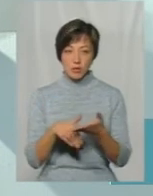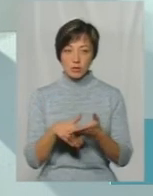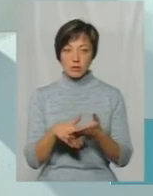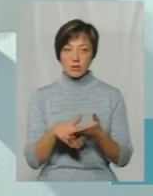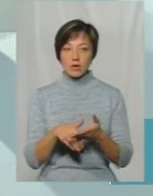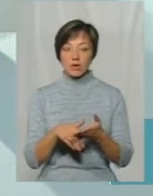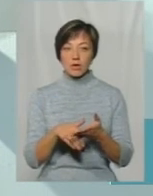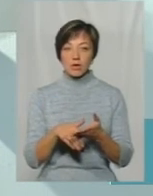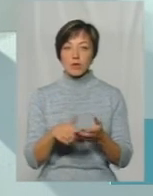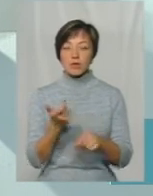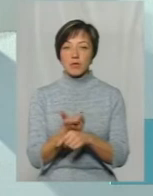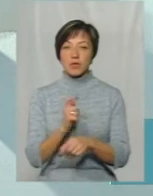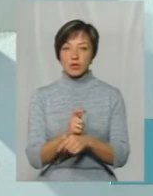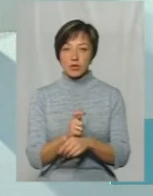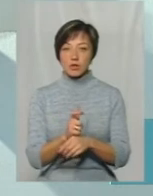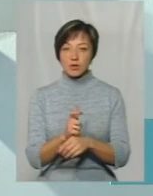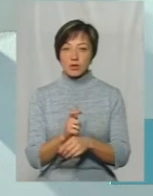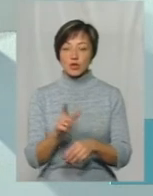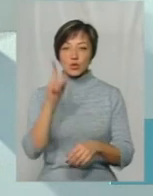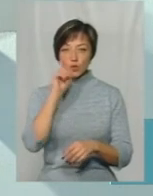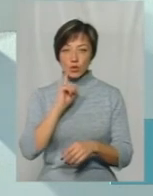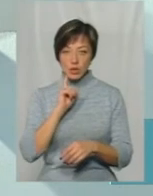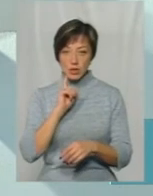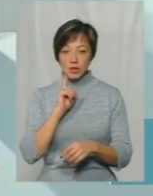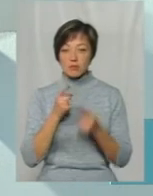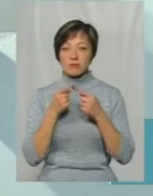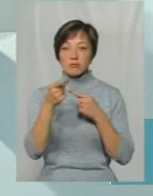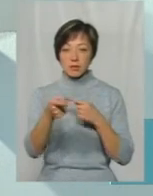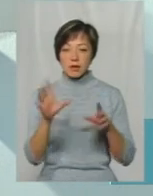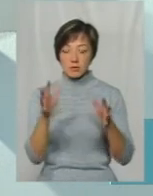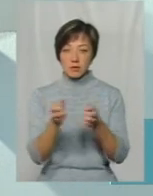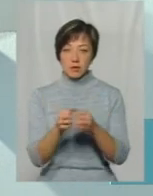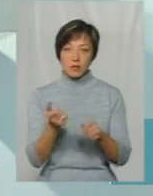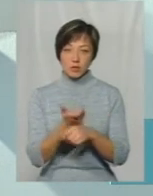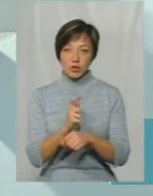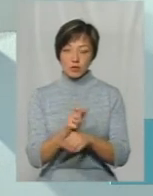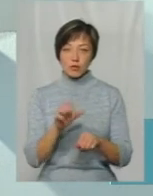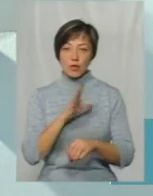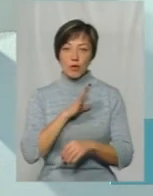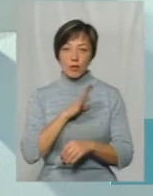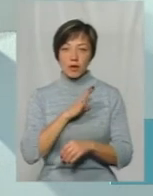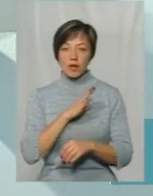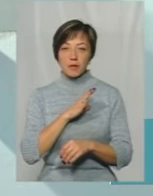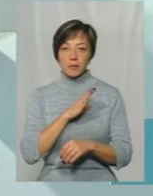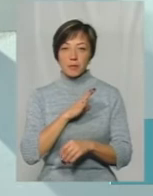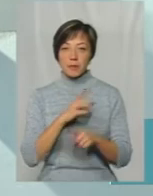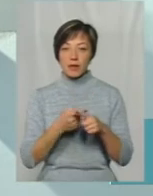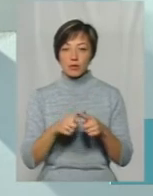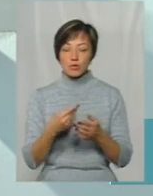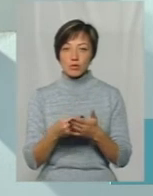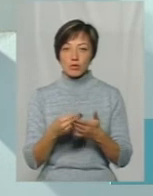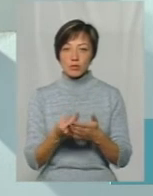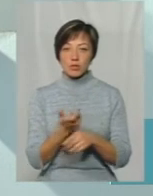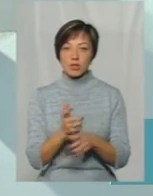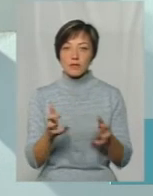ну так, умовно, більш довгомірні, більш зручні То, можливо, у нас і більше було, скажімо так, на цю ж суму більше